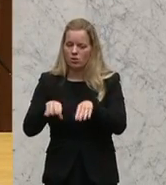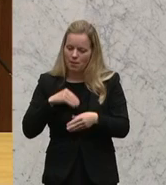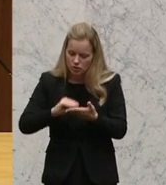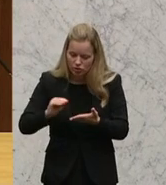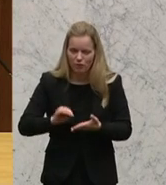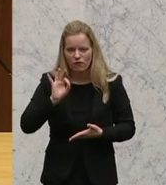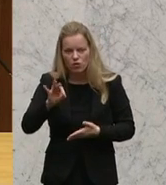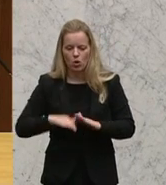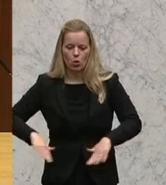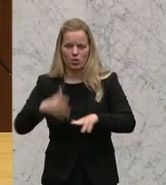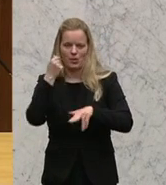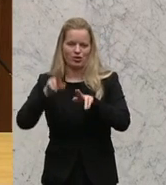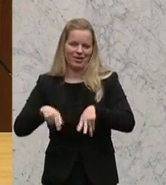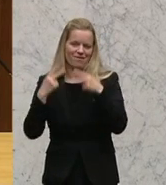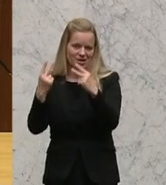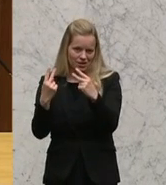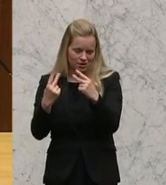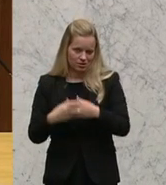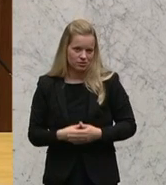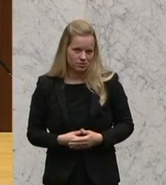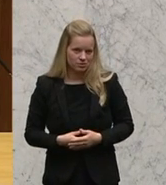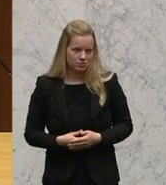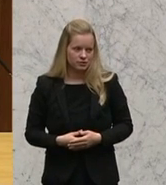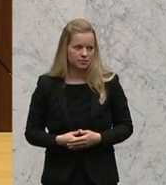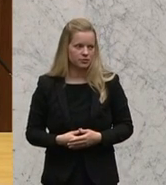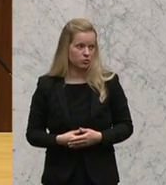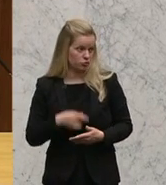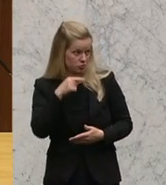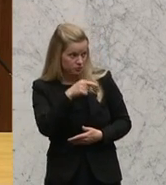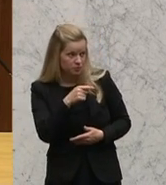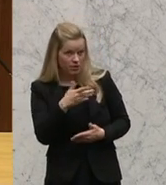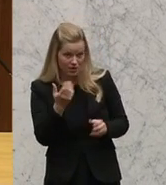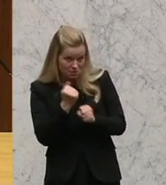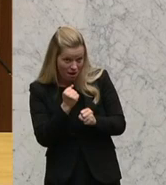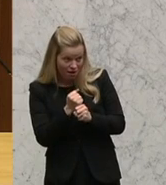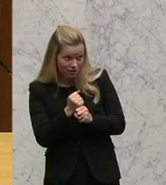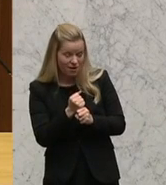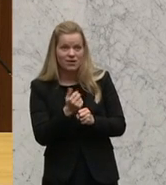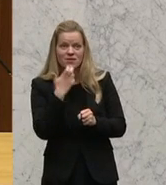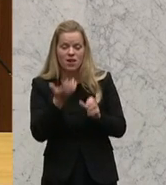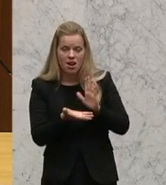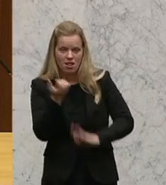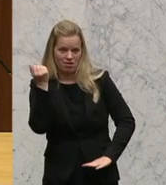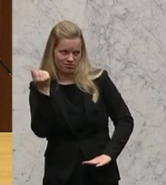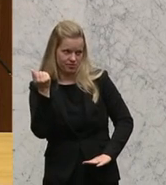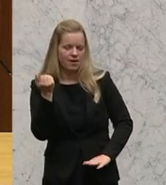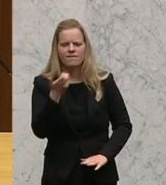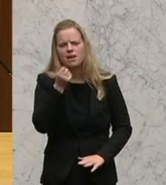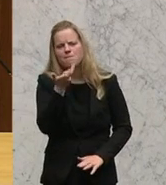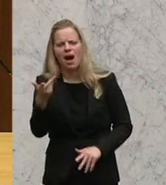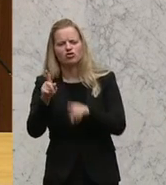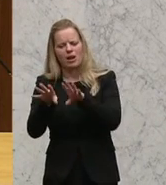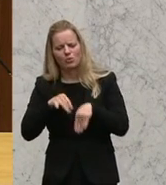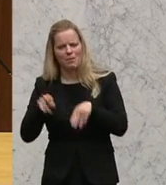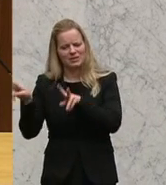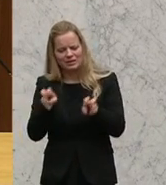Grund- und Menschenrechte offensichtlich noch etwas wert und entsprechend viel wert. Und das ist das, was Sie hier heute ausheben wollen. Ich will noch ein paar Stellungnahmen zitieren und Sie können